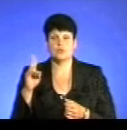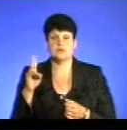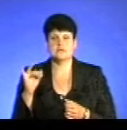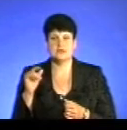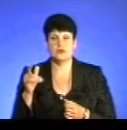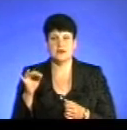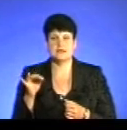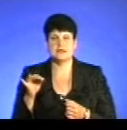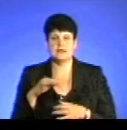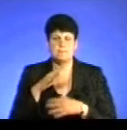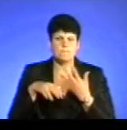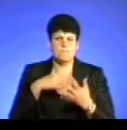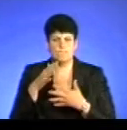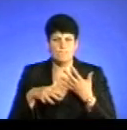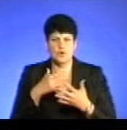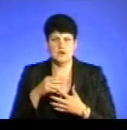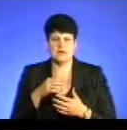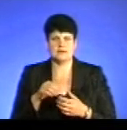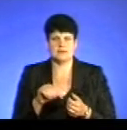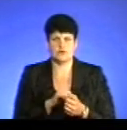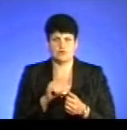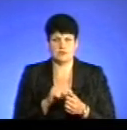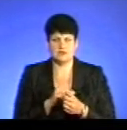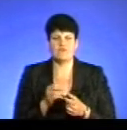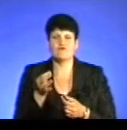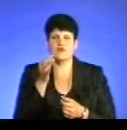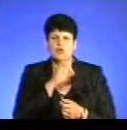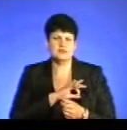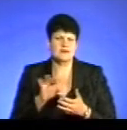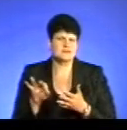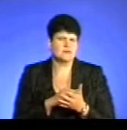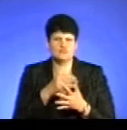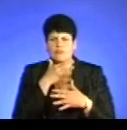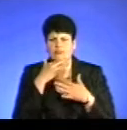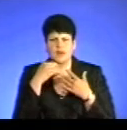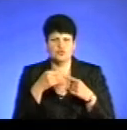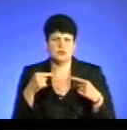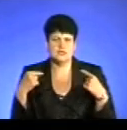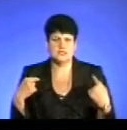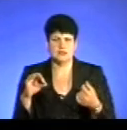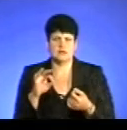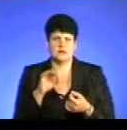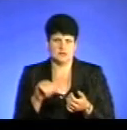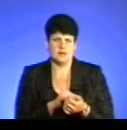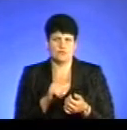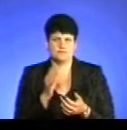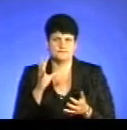полінаркоманії, тобто вживання декількох, одночасно деяких, декількох наркотичних речовин.